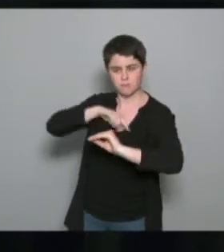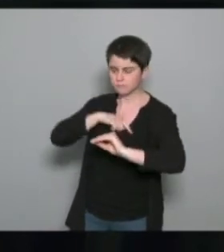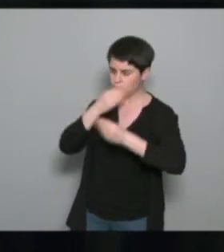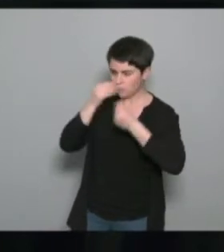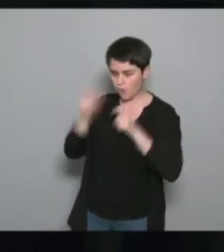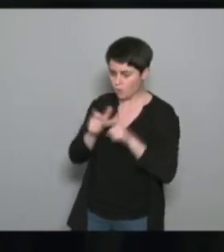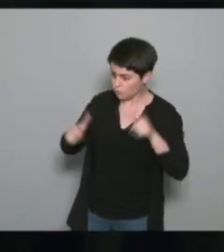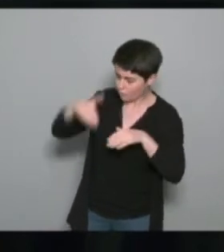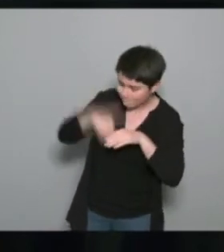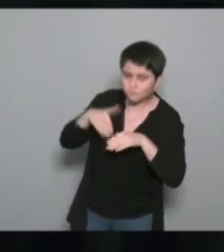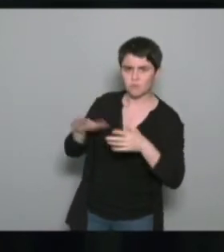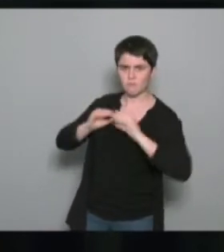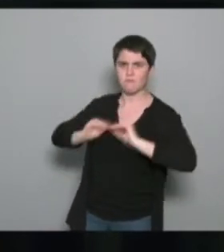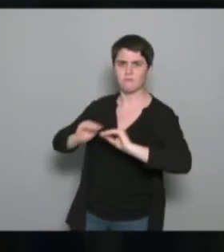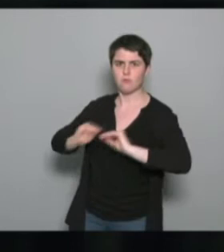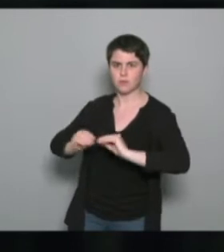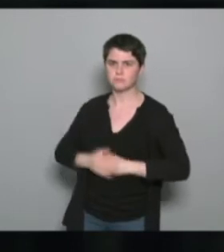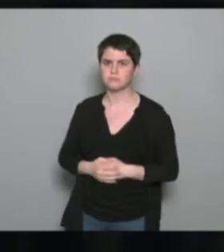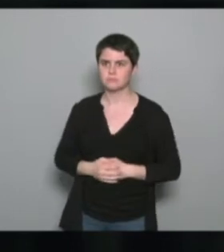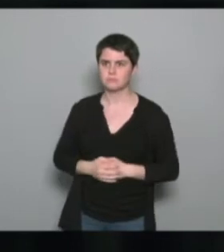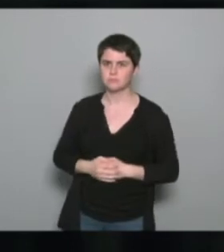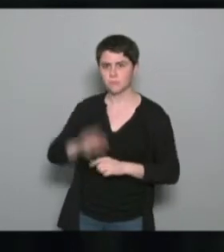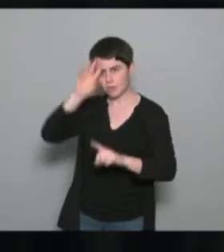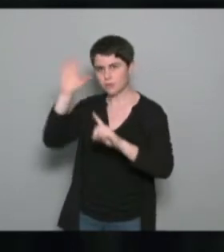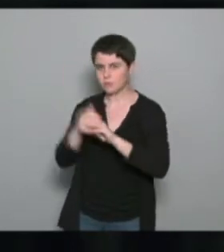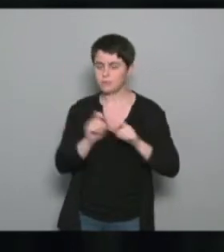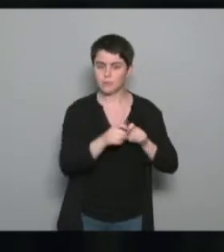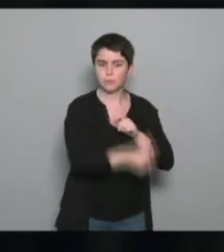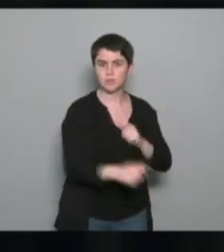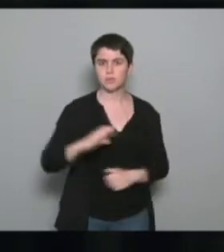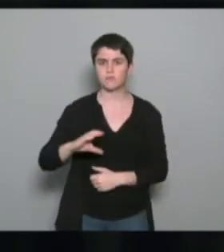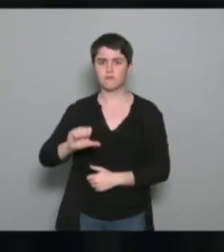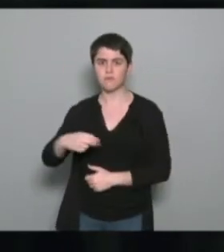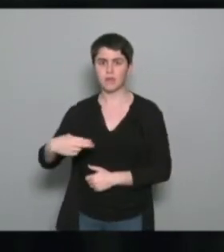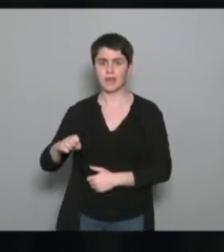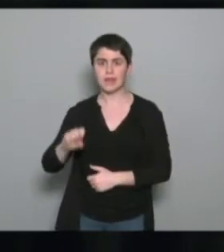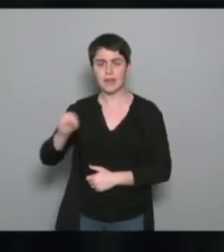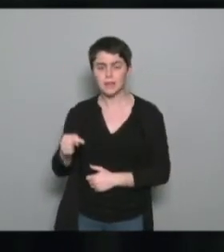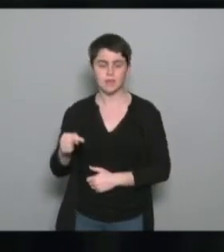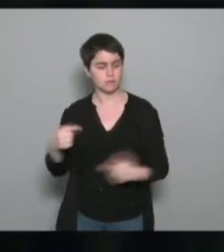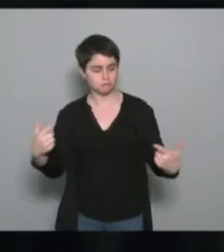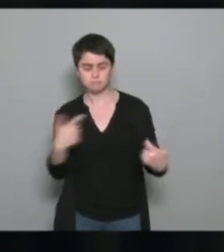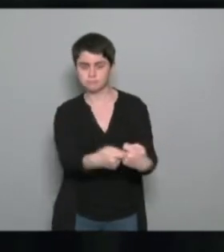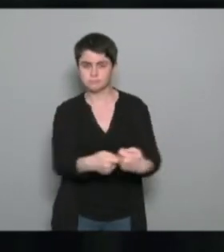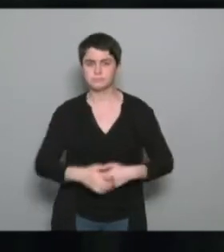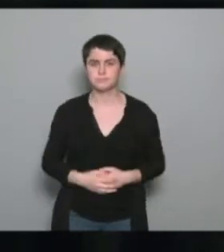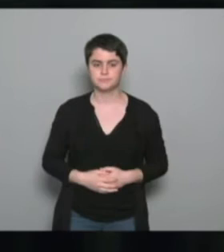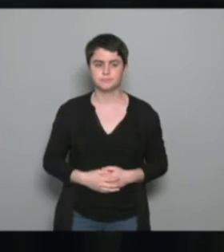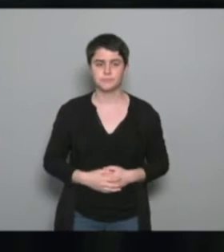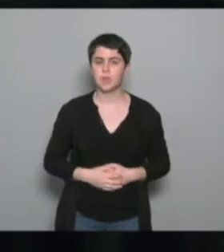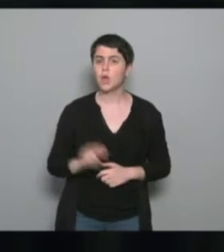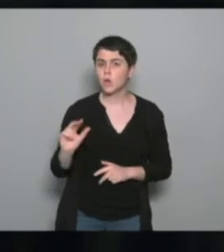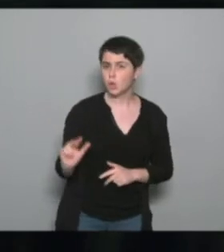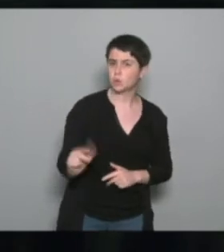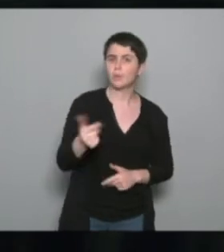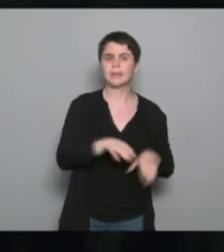répondre aux pathologies spécifiques du dispositif Canet. Et enfin, on a une troisième modalité d'organisation pour les